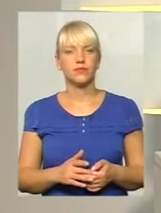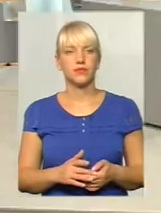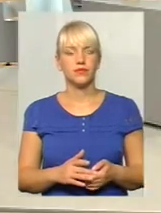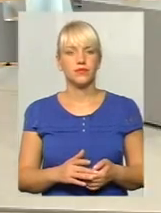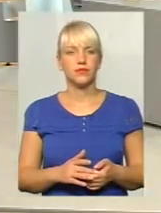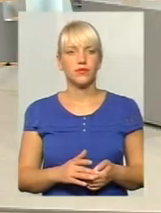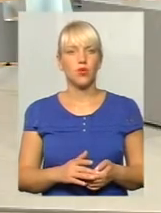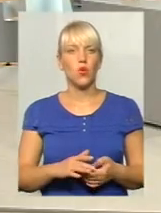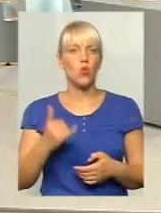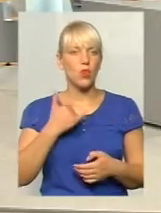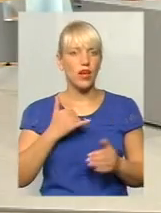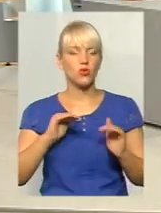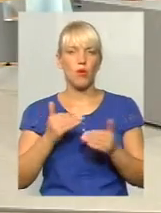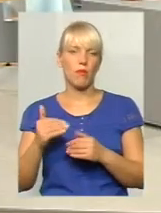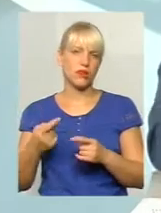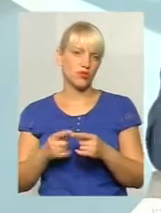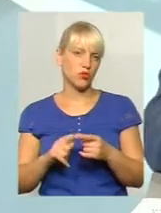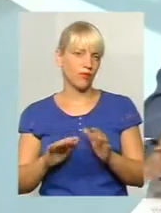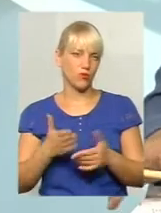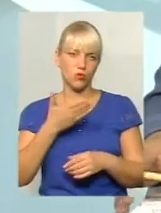Ні, в нас обмежень в даному випадку немає.